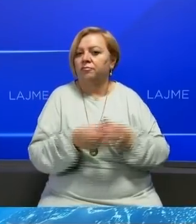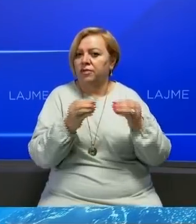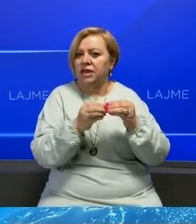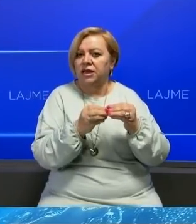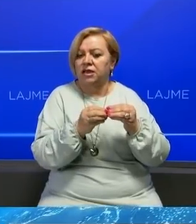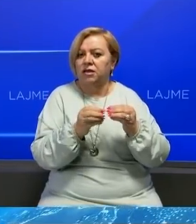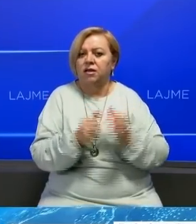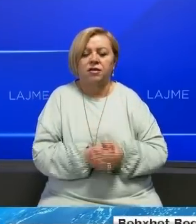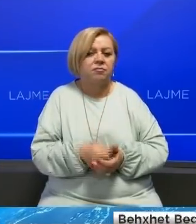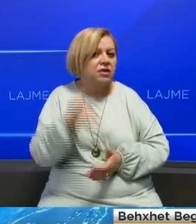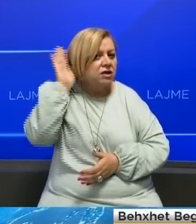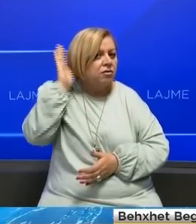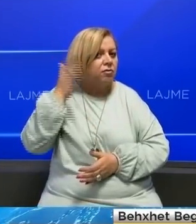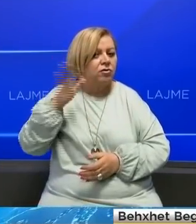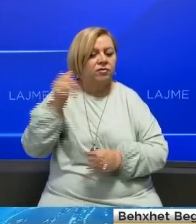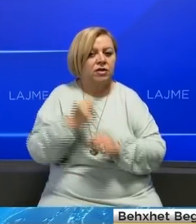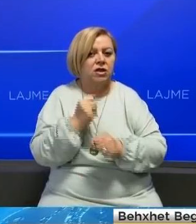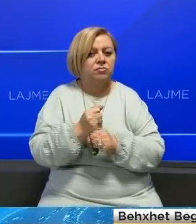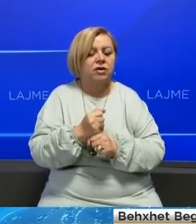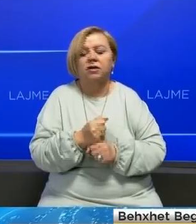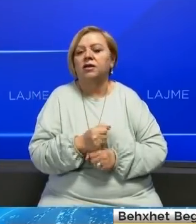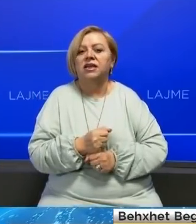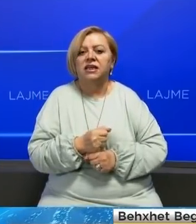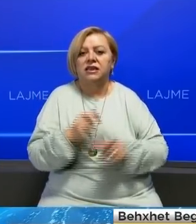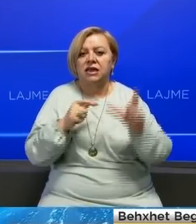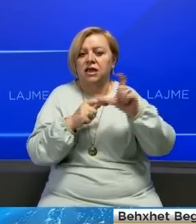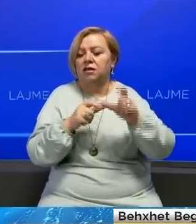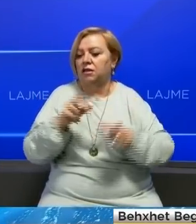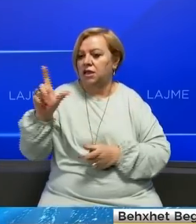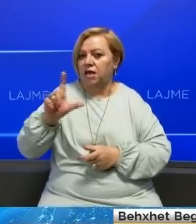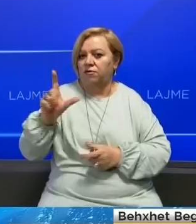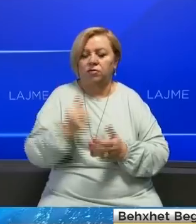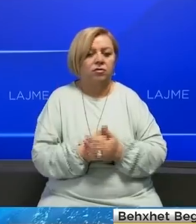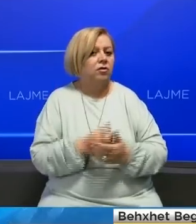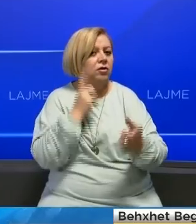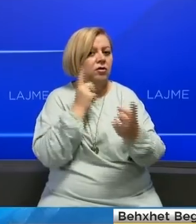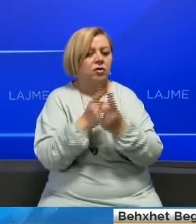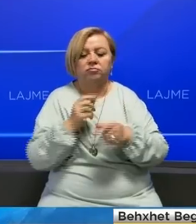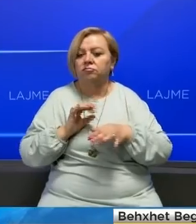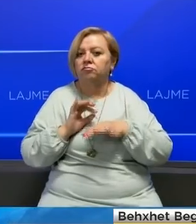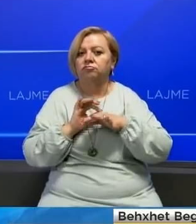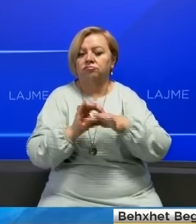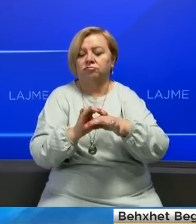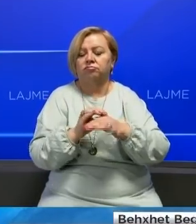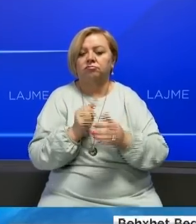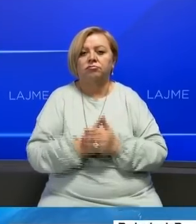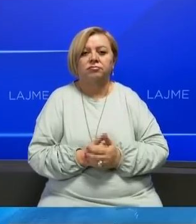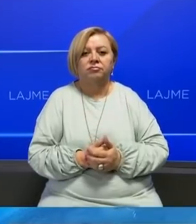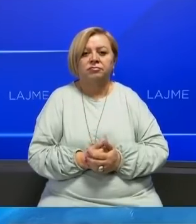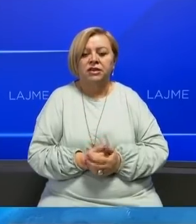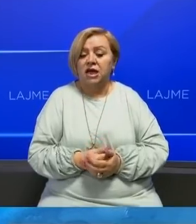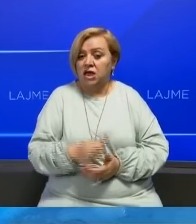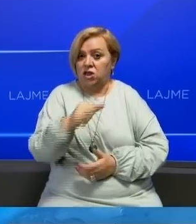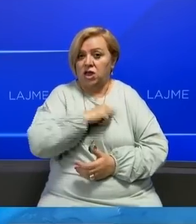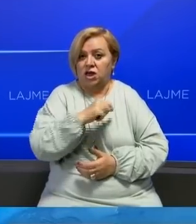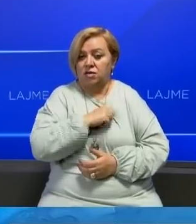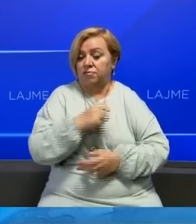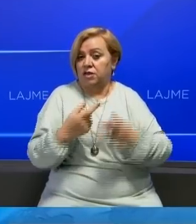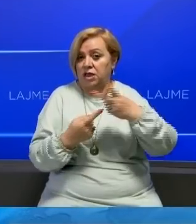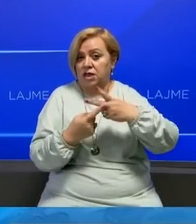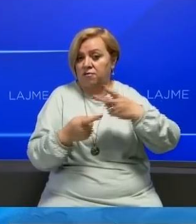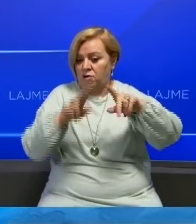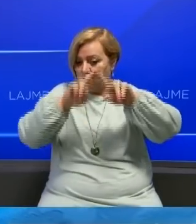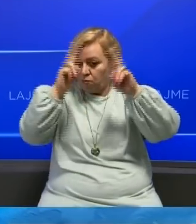ministri përme tjashme të rusësi se grej Lavrov. Këtë takim për shëshruhet me interesim jarëzakonisht të matë të medjave botrore ku